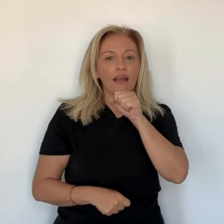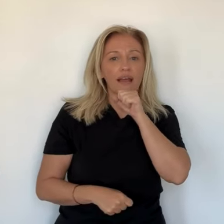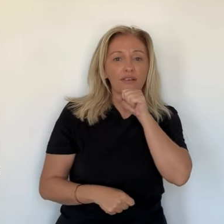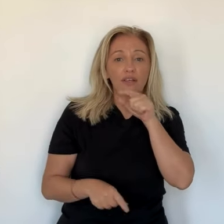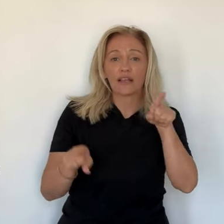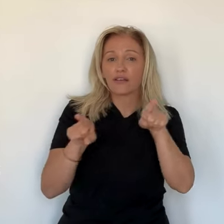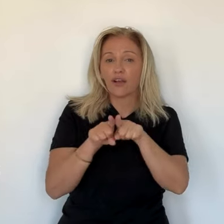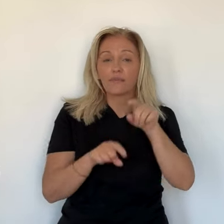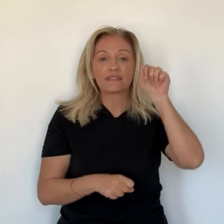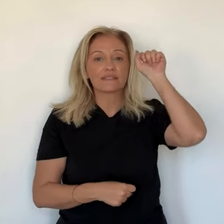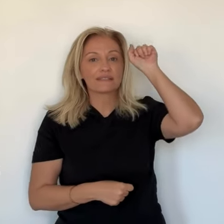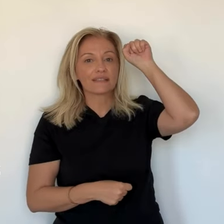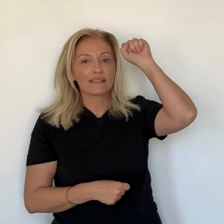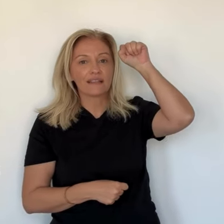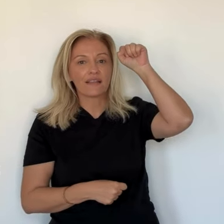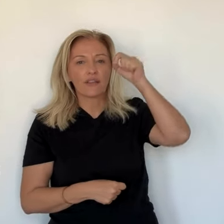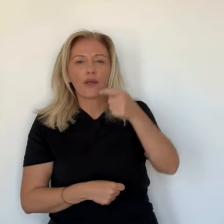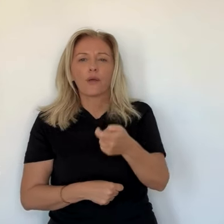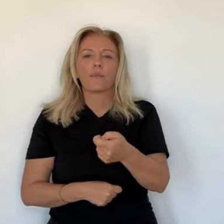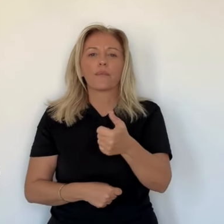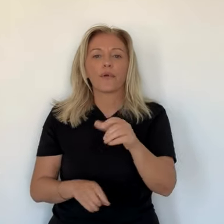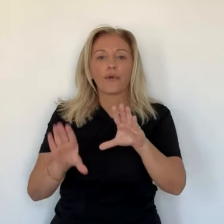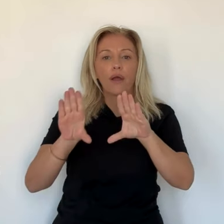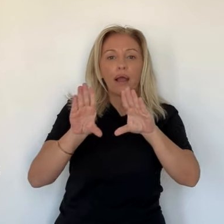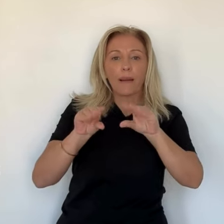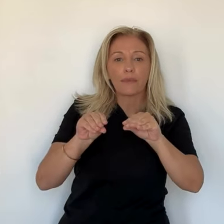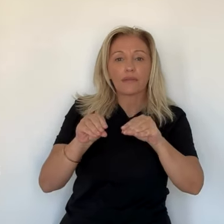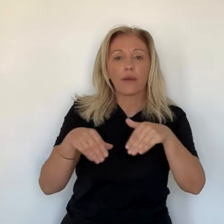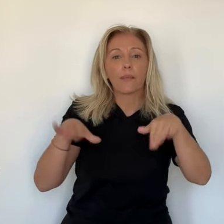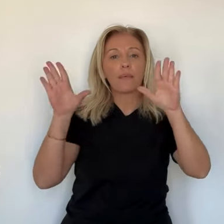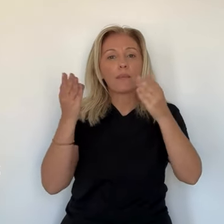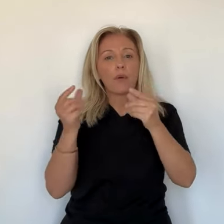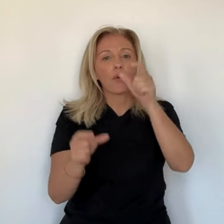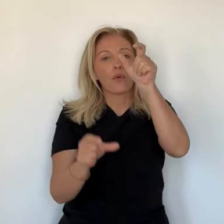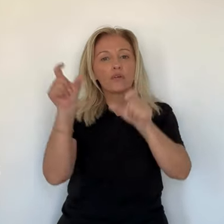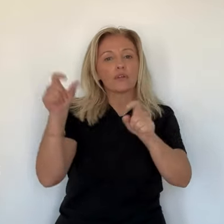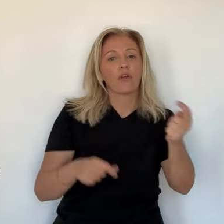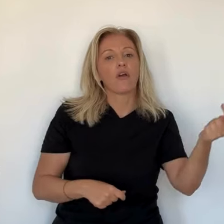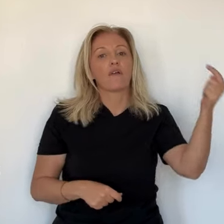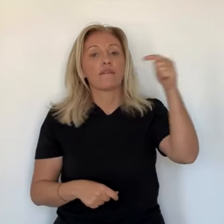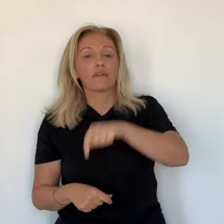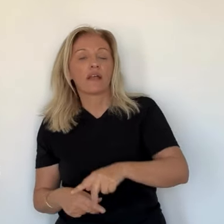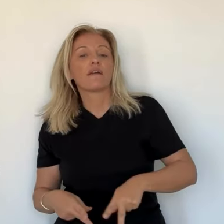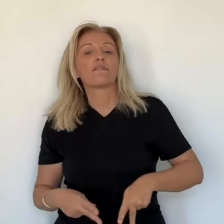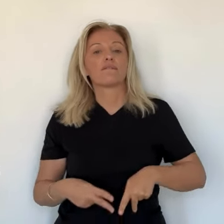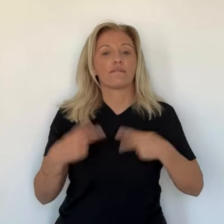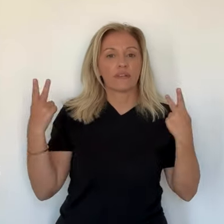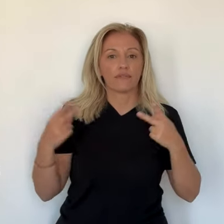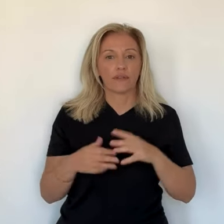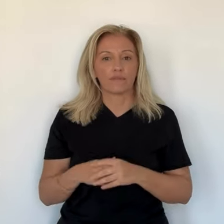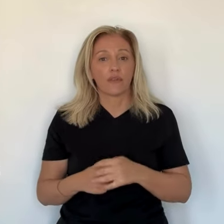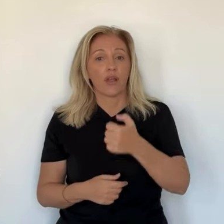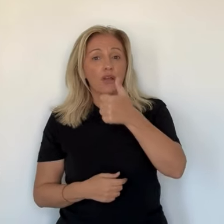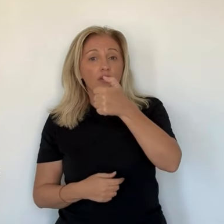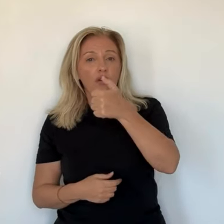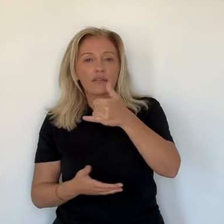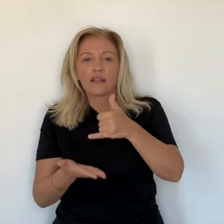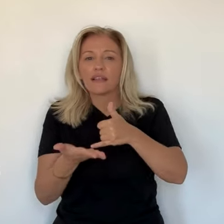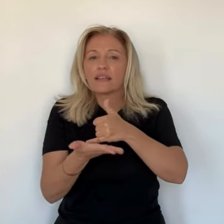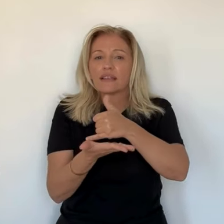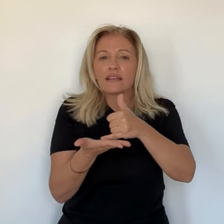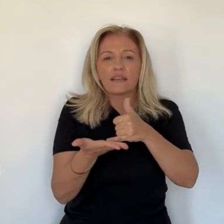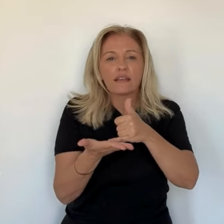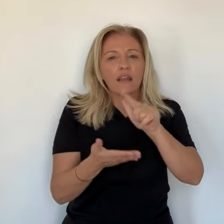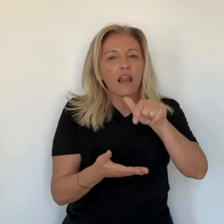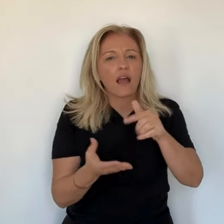seigneurs. Elle est également la moins densément peuplée mais l'apport migratoire reste élevé. Les détails avec Caroline Ferrer et Lionel